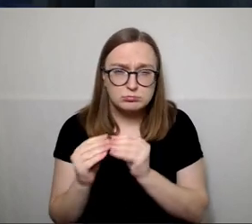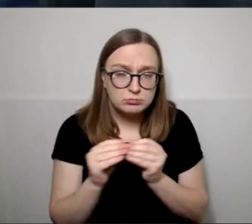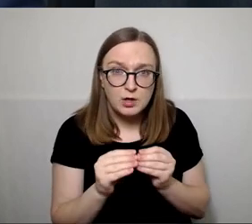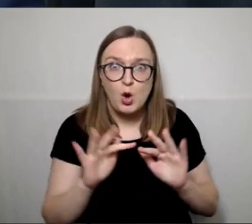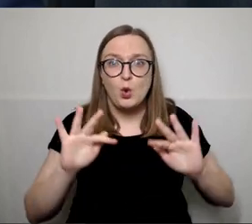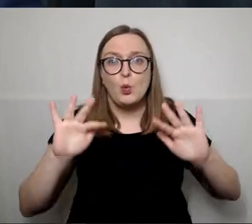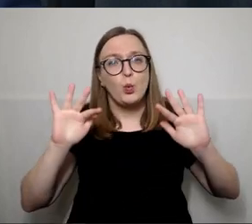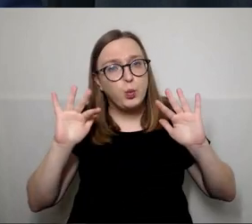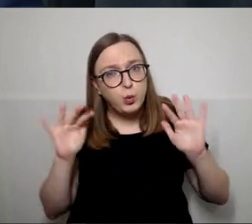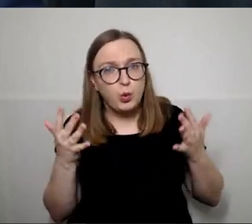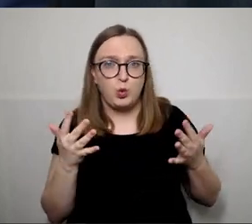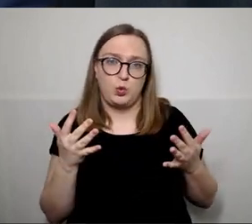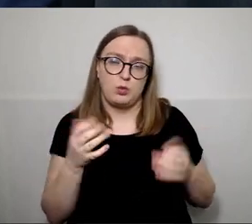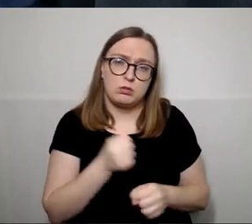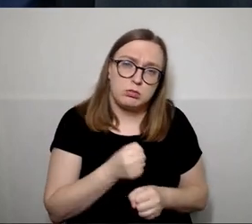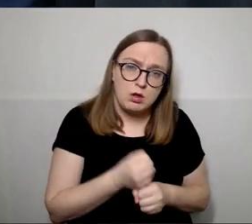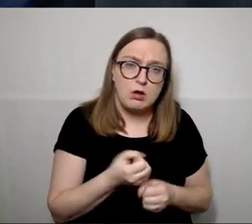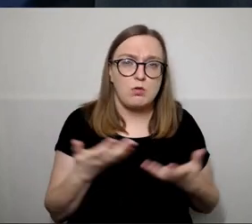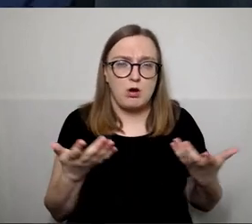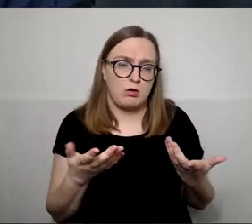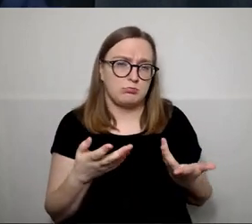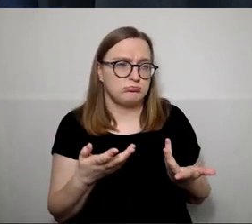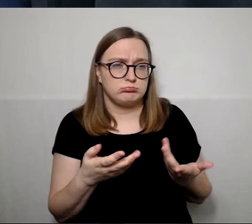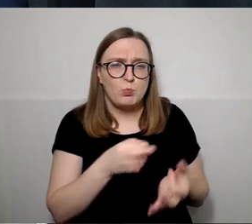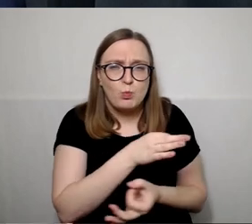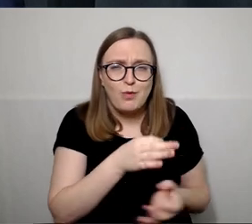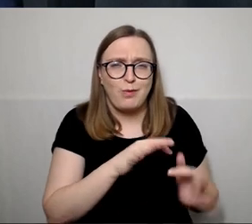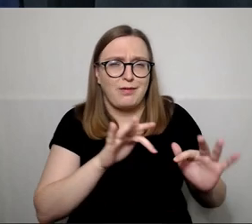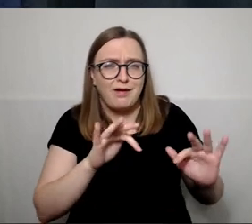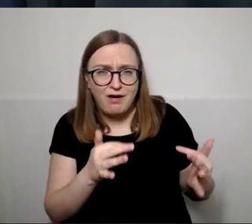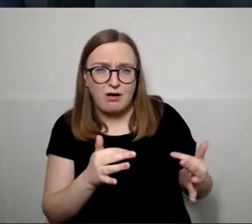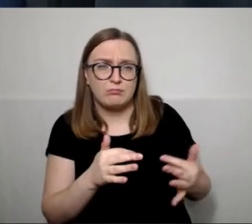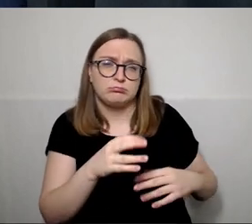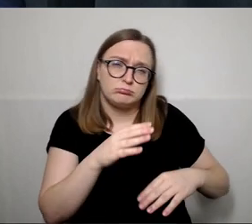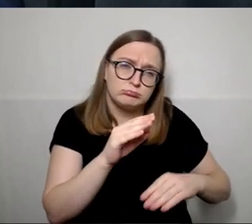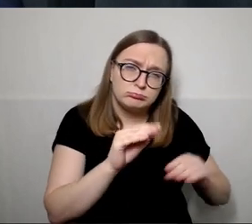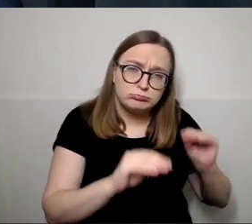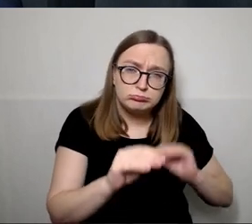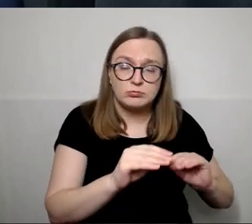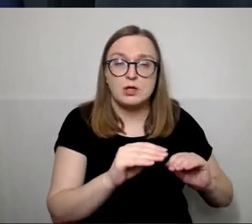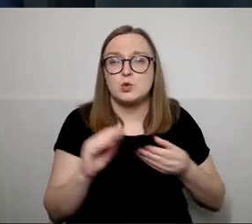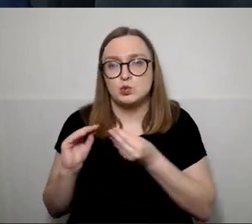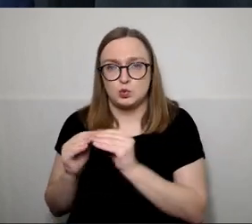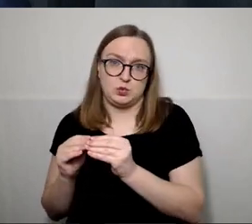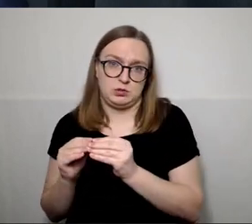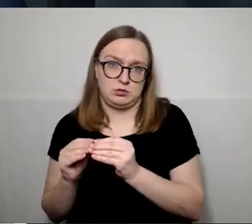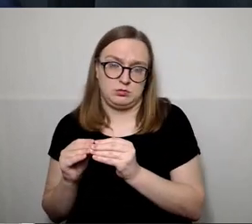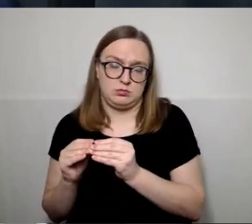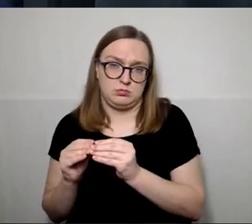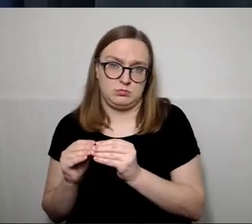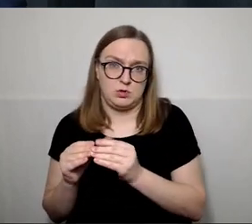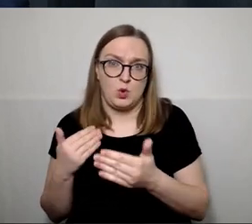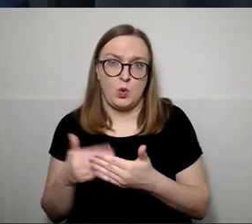kažkokį, sakysim, objektą. Tartys, kad iš tiesų paskui nebūtų taip, kad